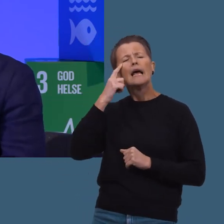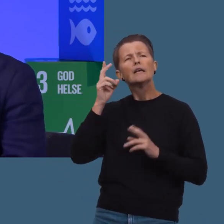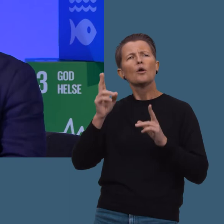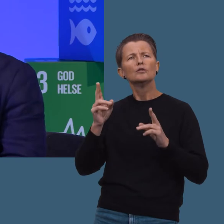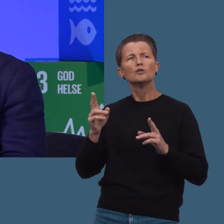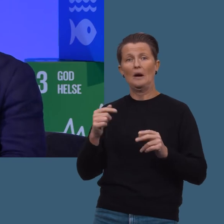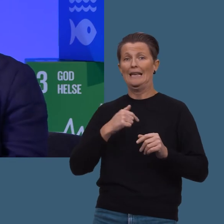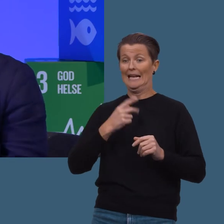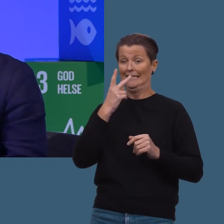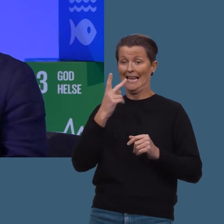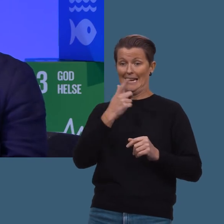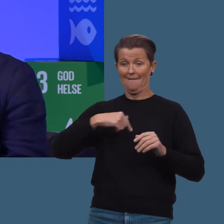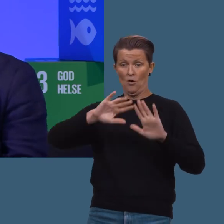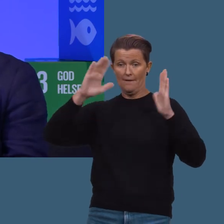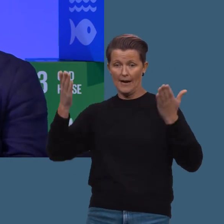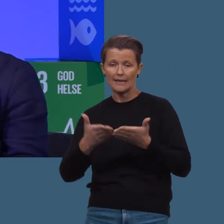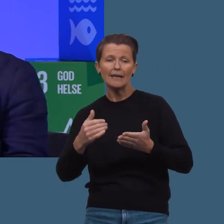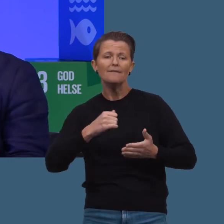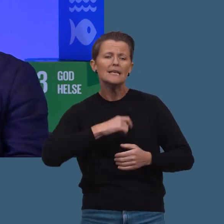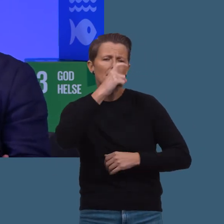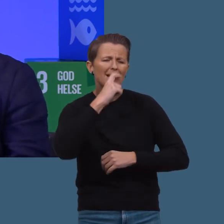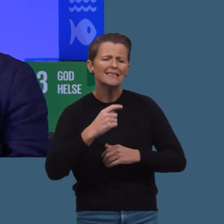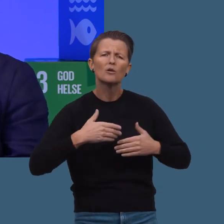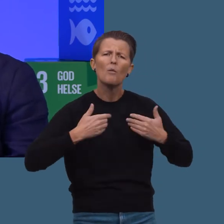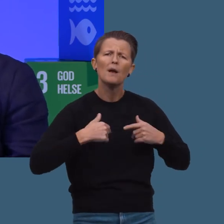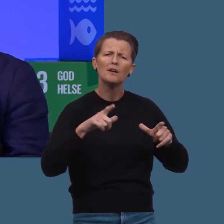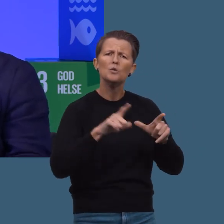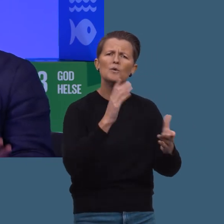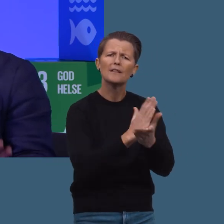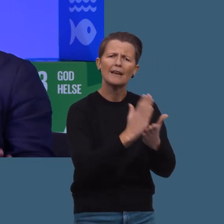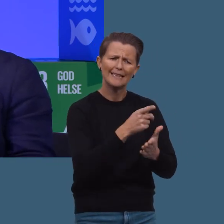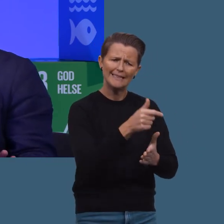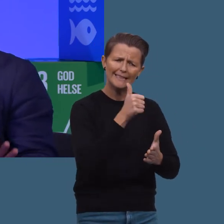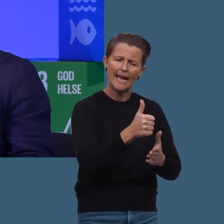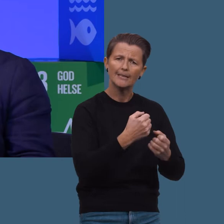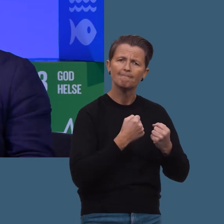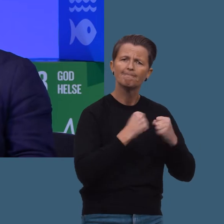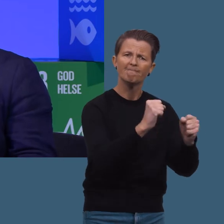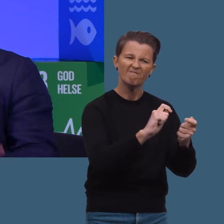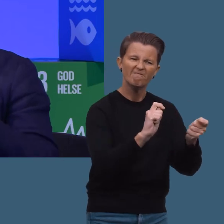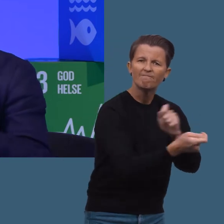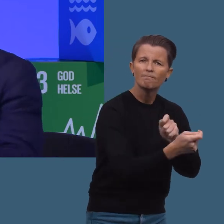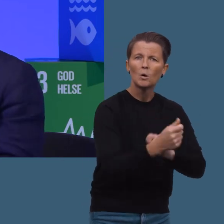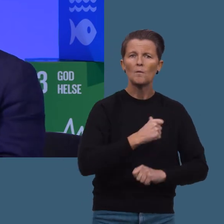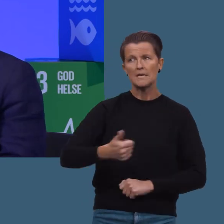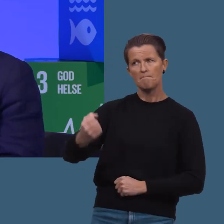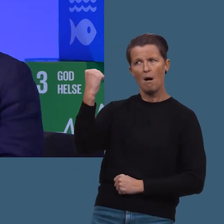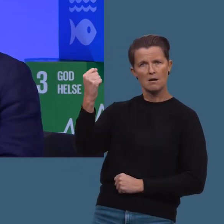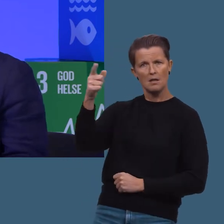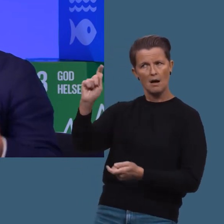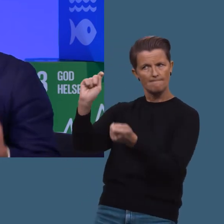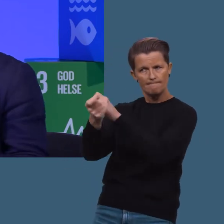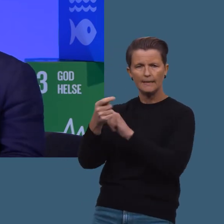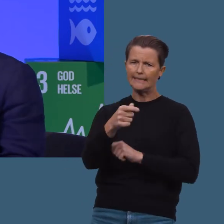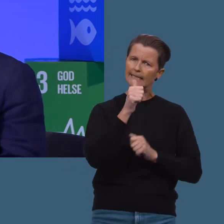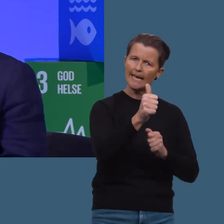også på at jeg ser overalt i hele verden at mennesker som opplever urettferdighet ønsker å gjøre noe med det. Og hvis ikke de som har makt gjør noe